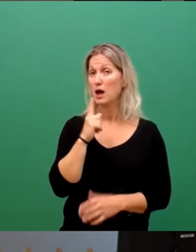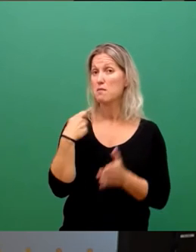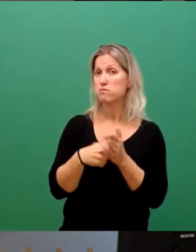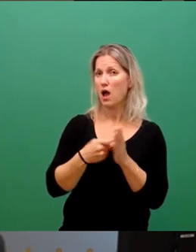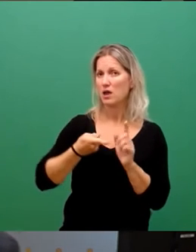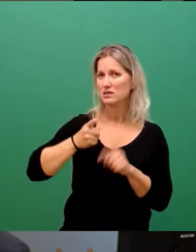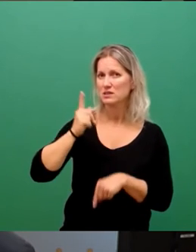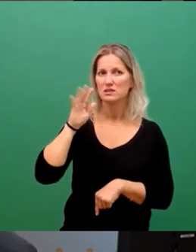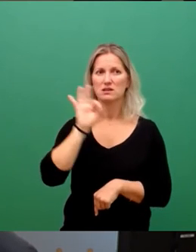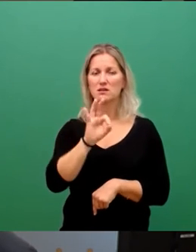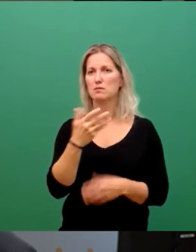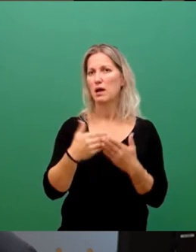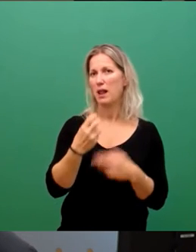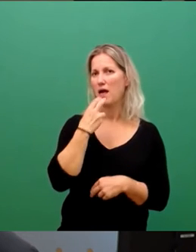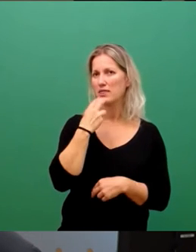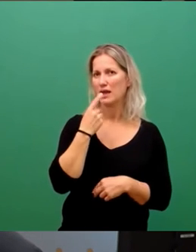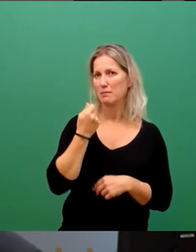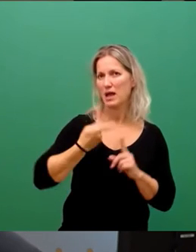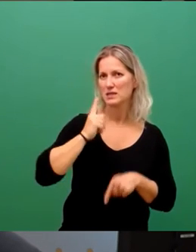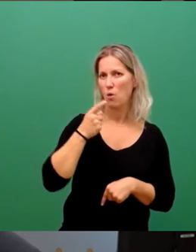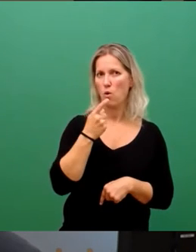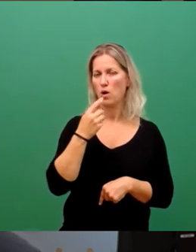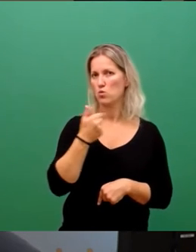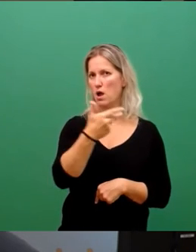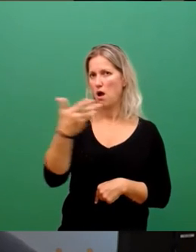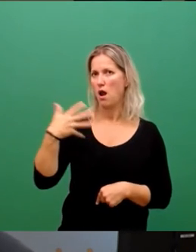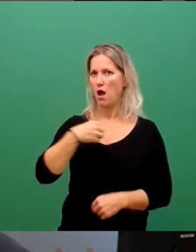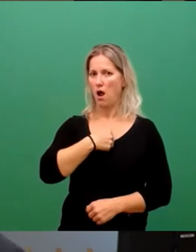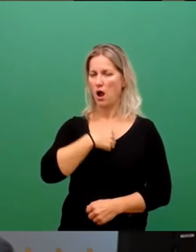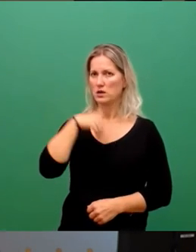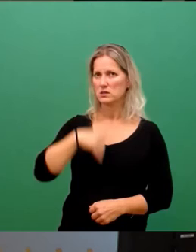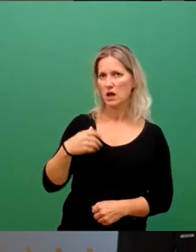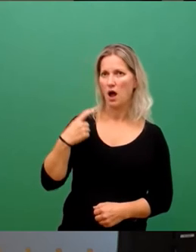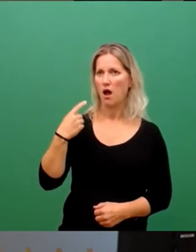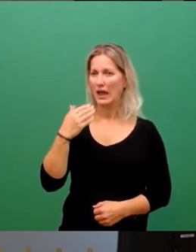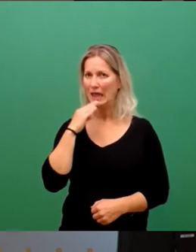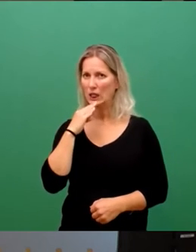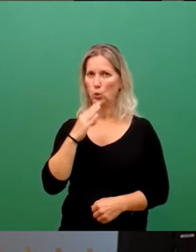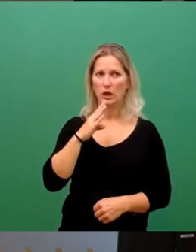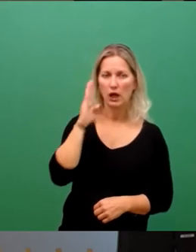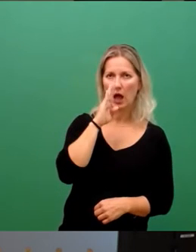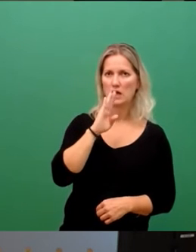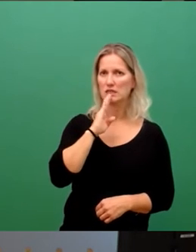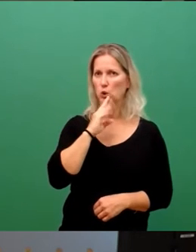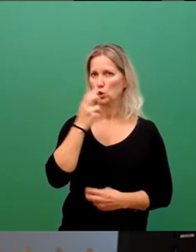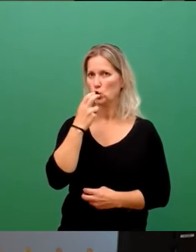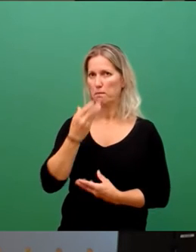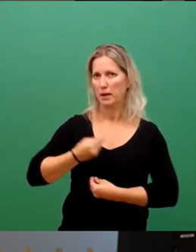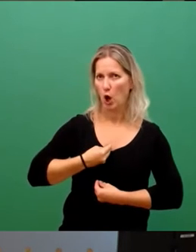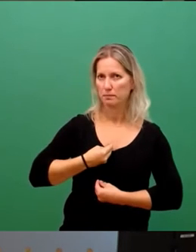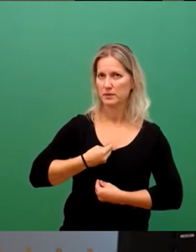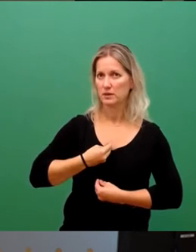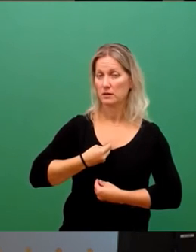Energiemarkt und die damit verbundene Angst vor Versorgungsengpässen trifft nicht nur den städtischen Haushalt und unserer Gesellschaften,